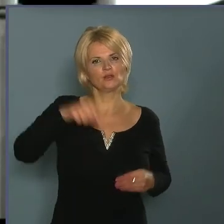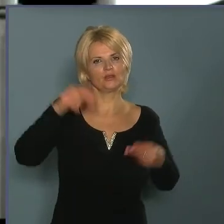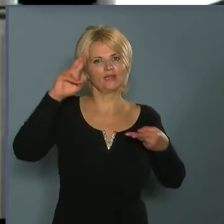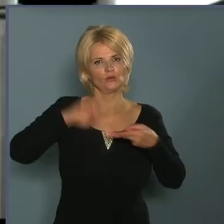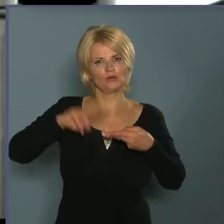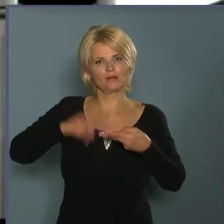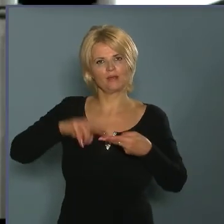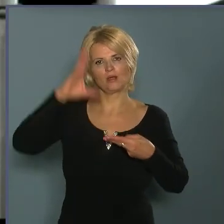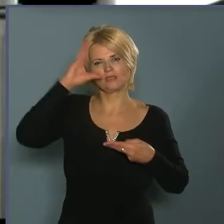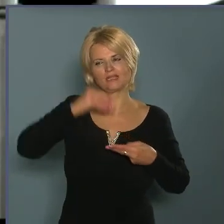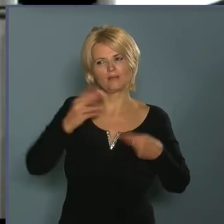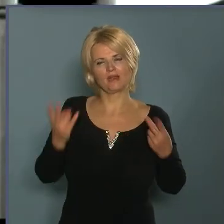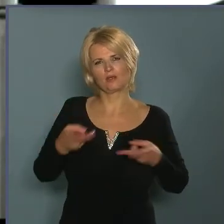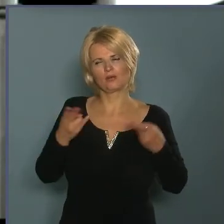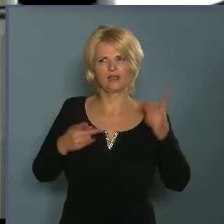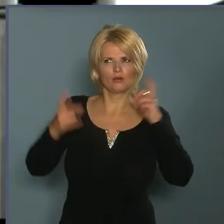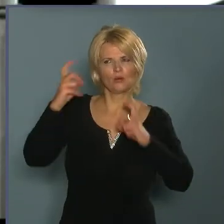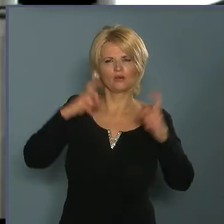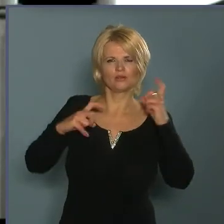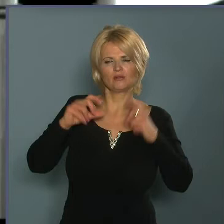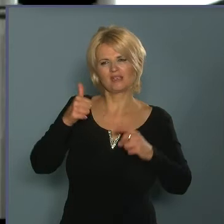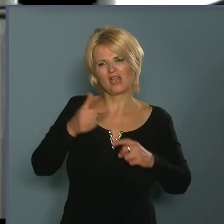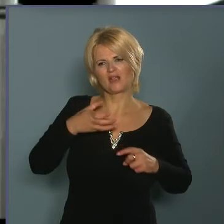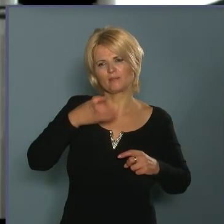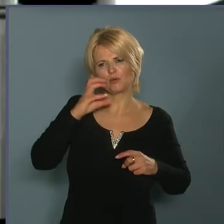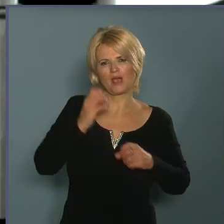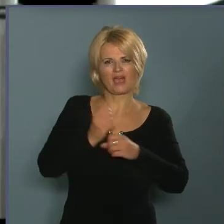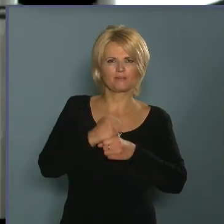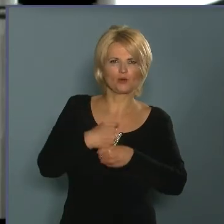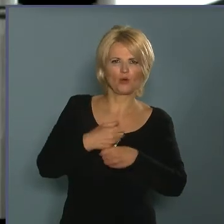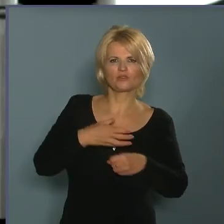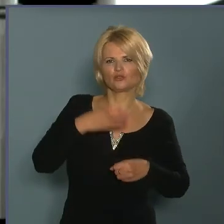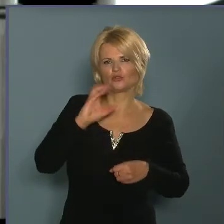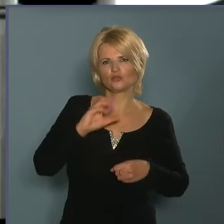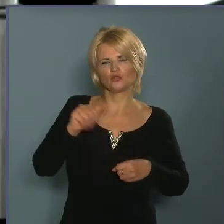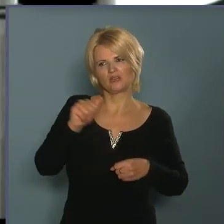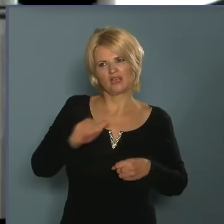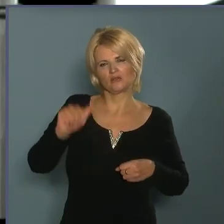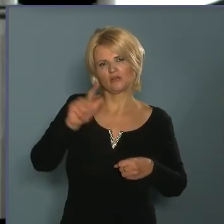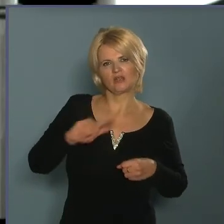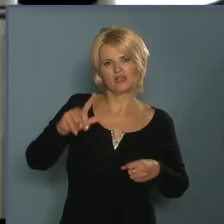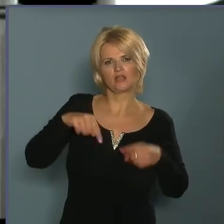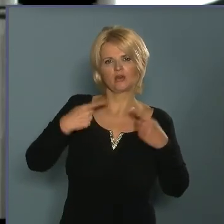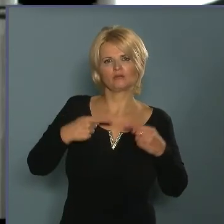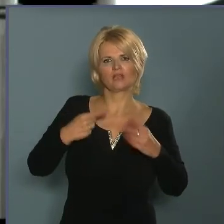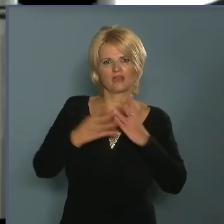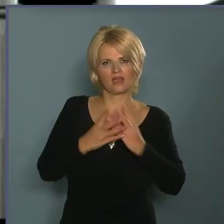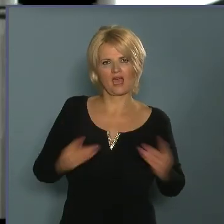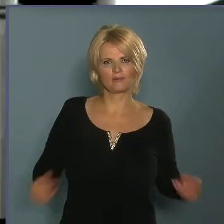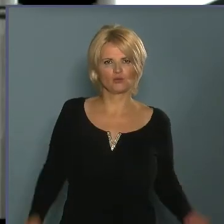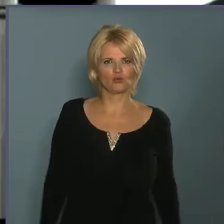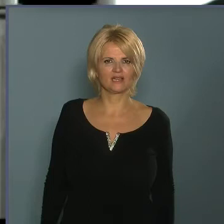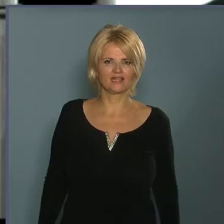amikor az ember könnyen gondolhatja azt, hogy hát egy pohárbor, vagy egy pohársör egy-két órát, úgyis ott vagyok, aztán elmúlik ezzel.